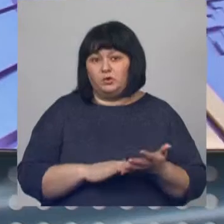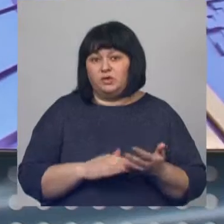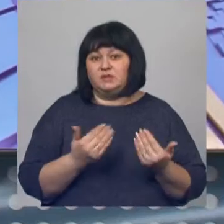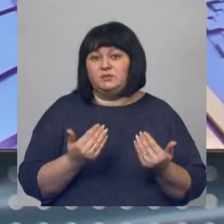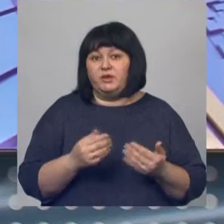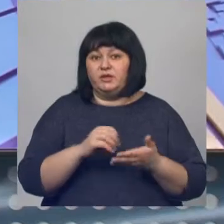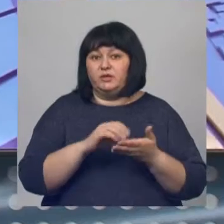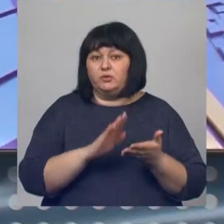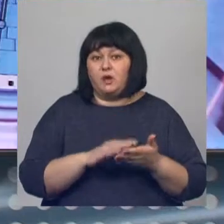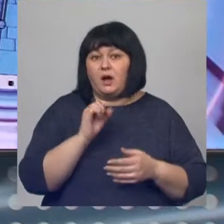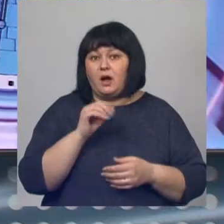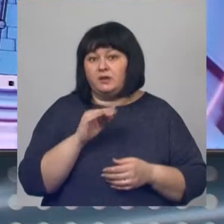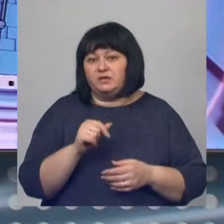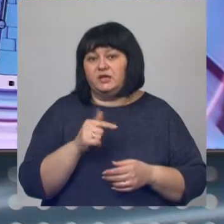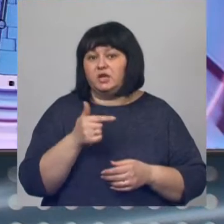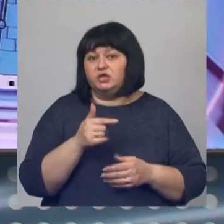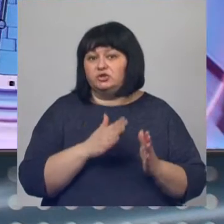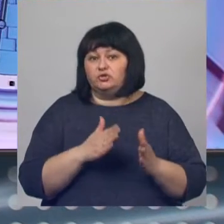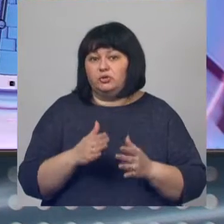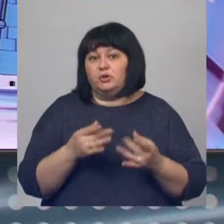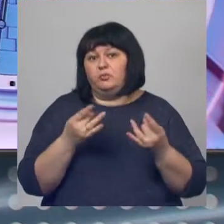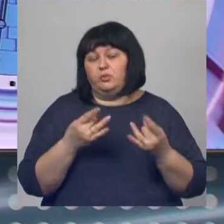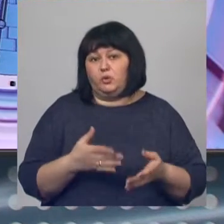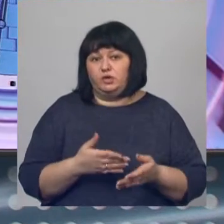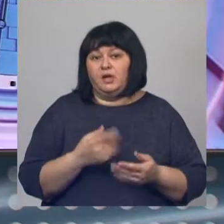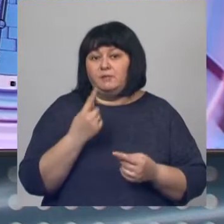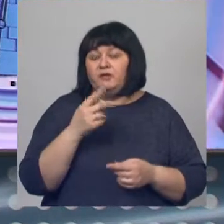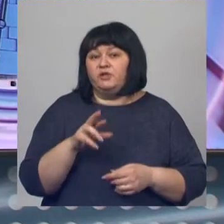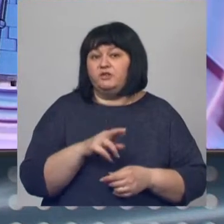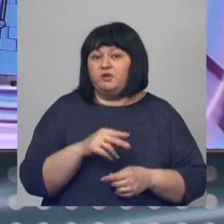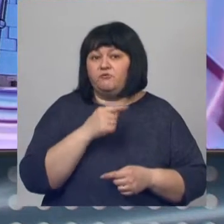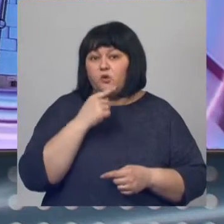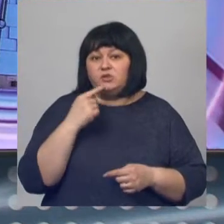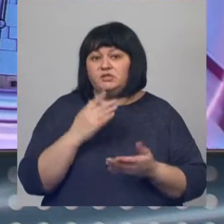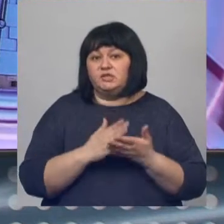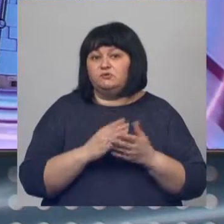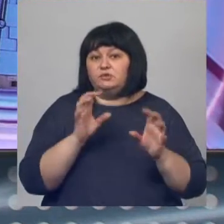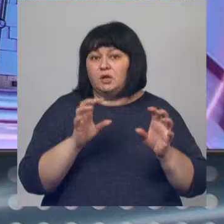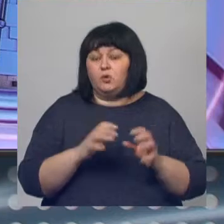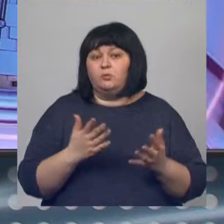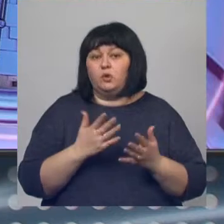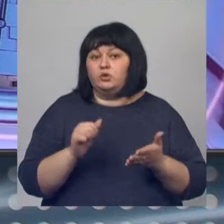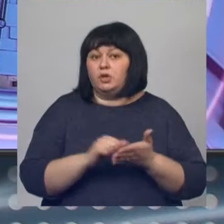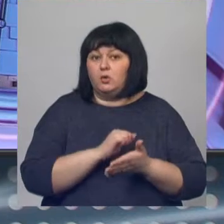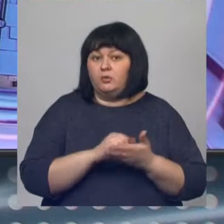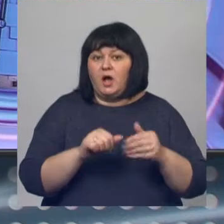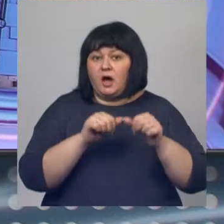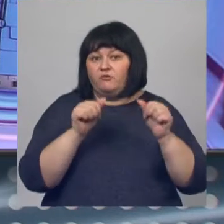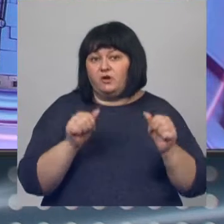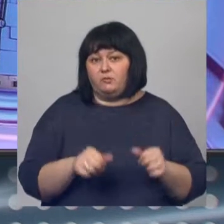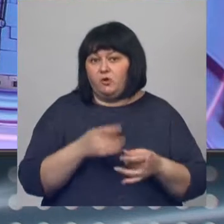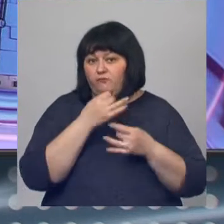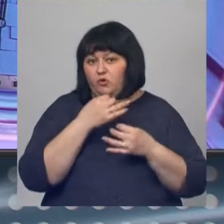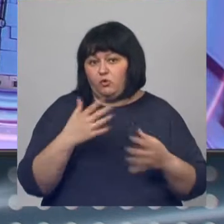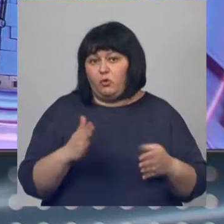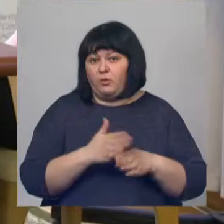Теперь регистрировать акты гражданского состояния стало проще. С 1 января в России действует закон, по которому документы оформляются в